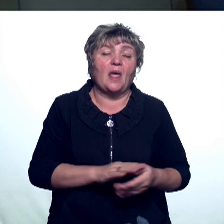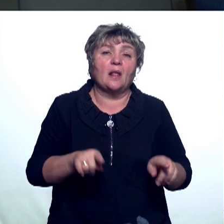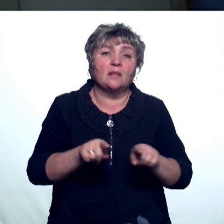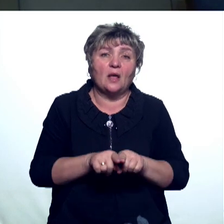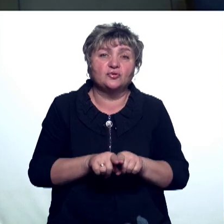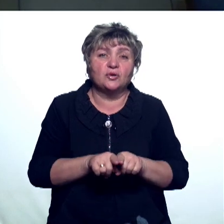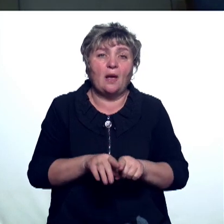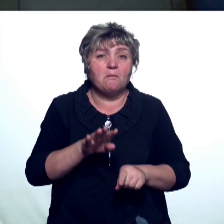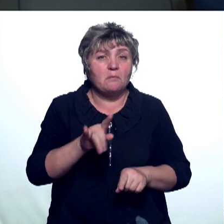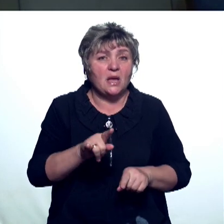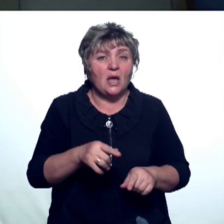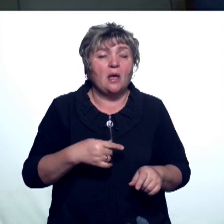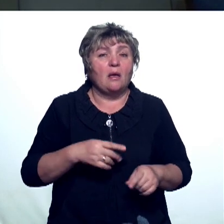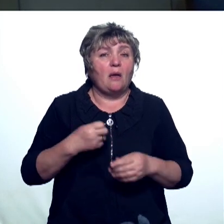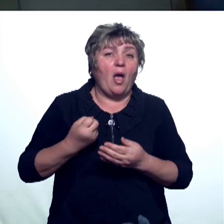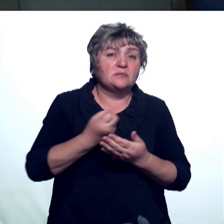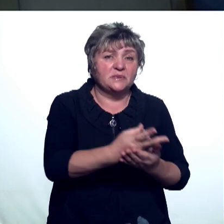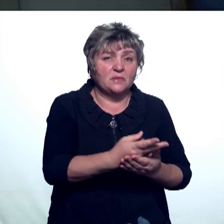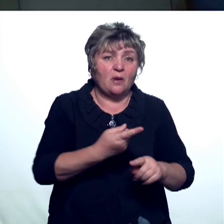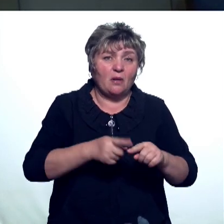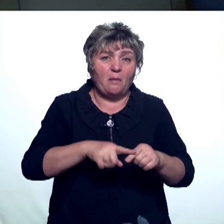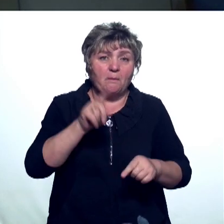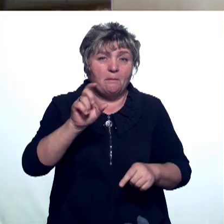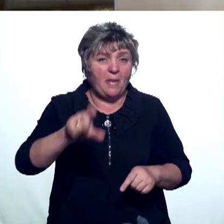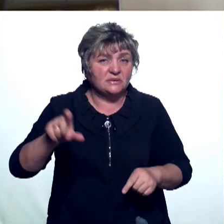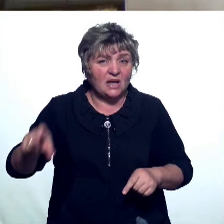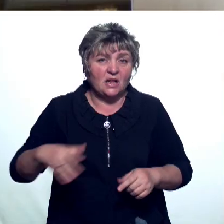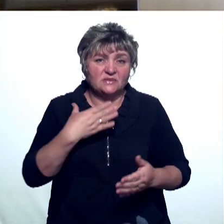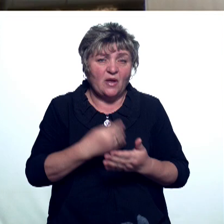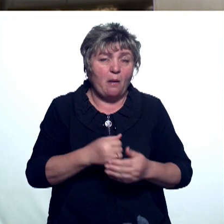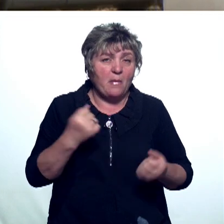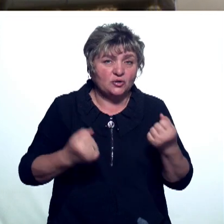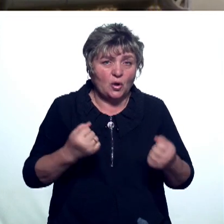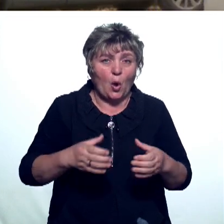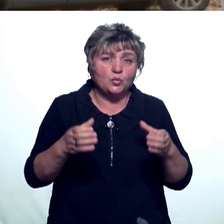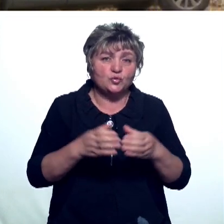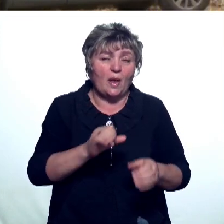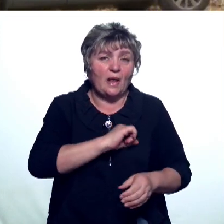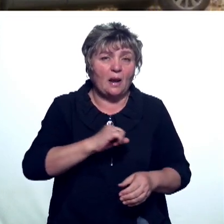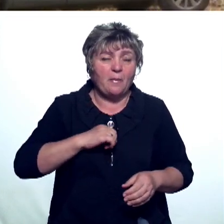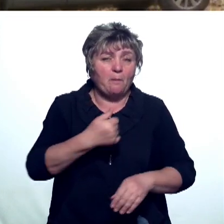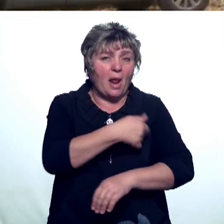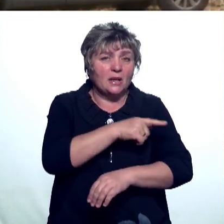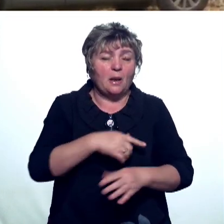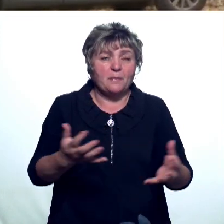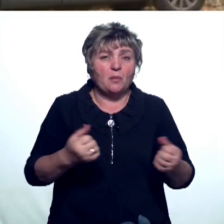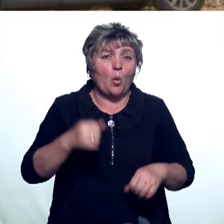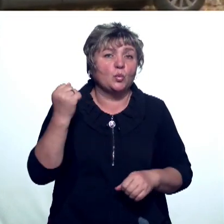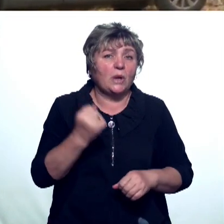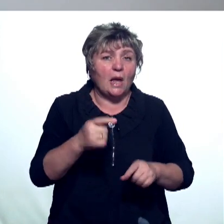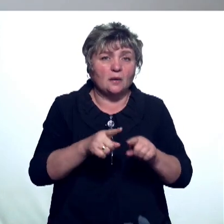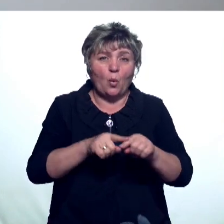Также мы госпитализируем пациентов на своей машине. Участковые терапевты в поликлиниках тоже принимают удар.